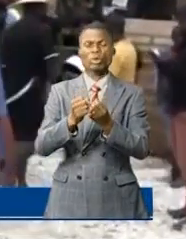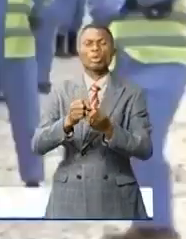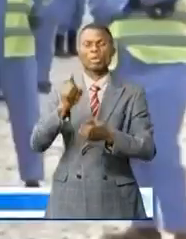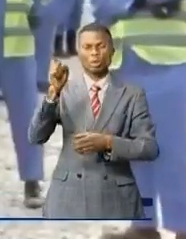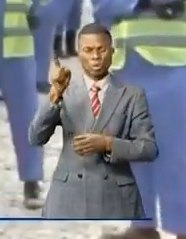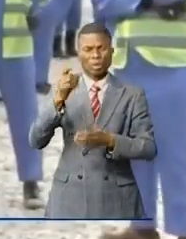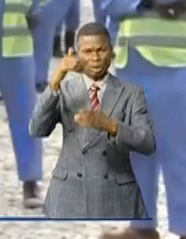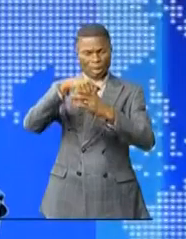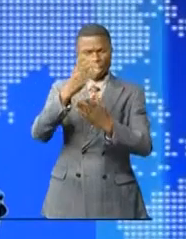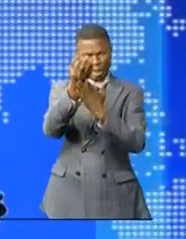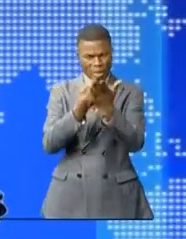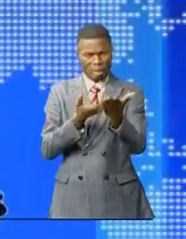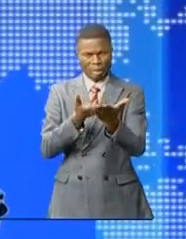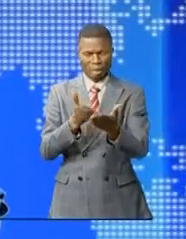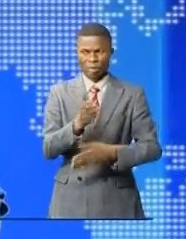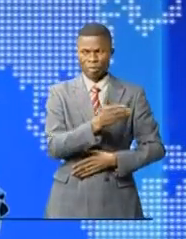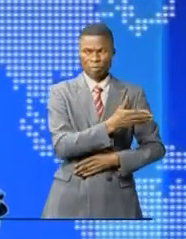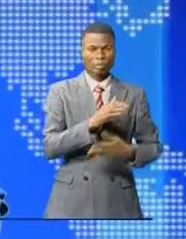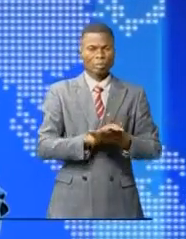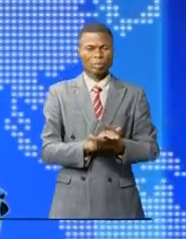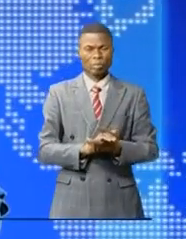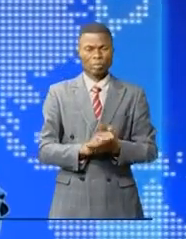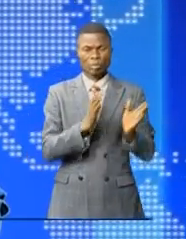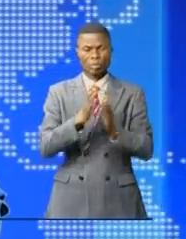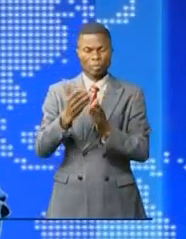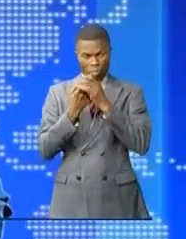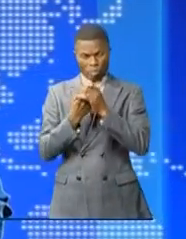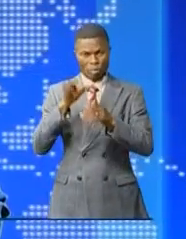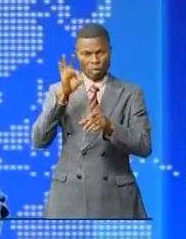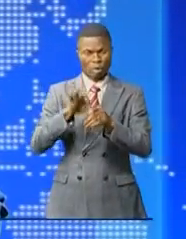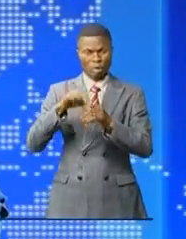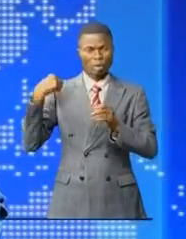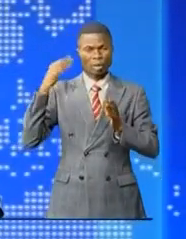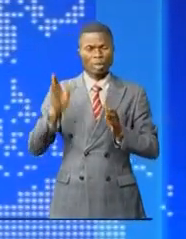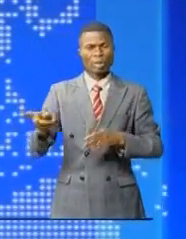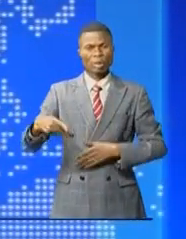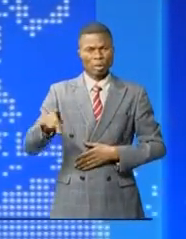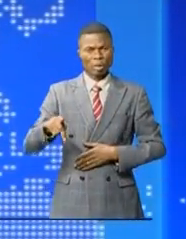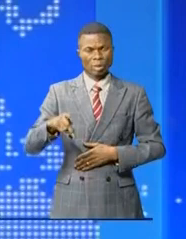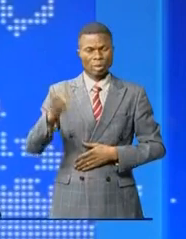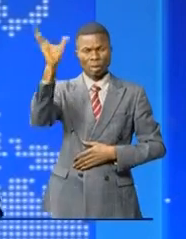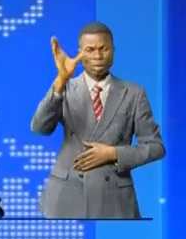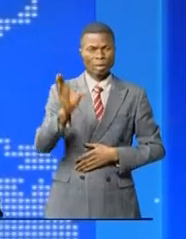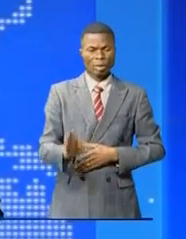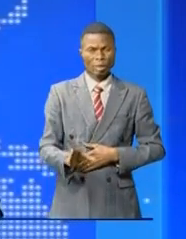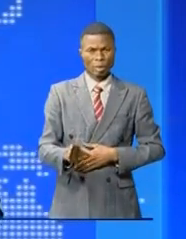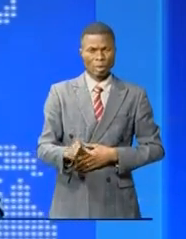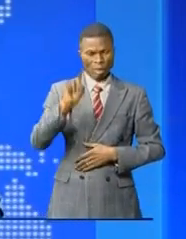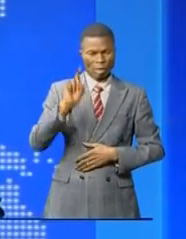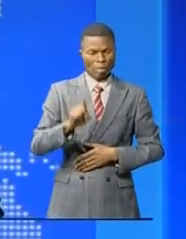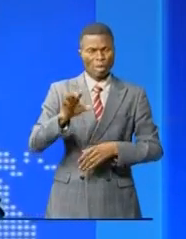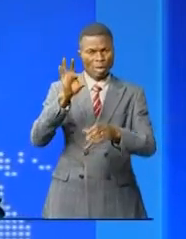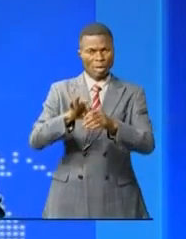fut dirée sur la liste. En prévision des élections des gouverneurs de province, le Congo central veut